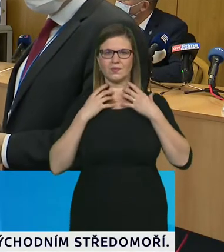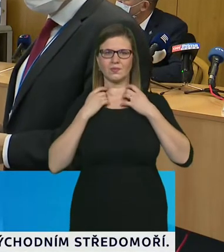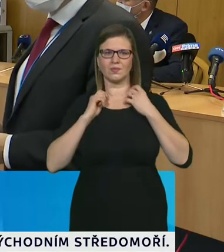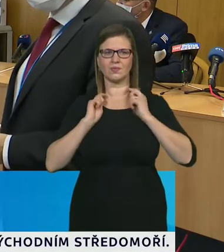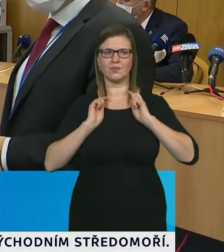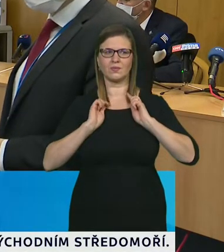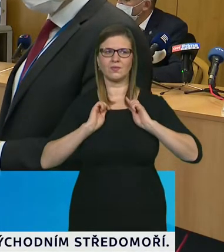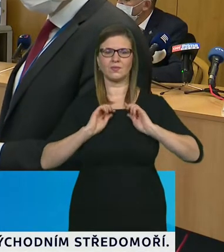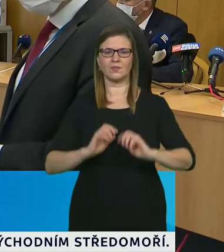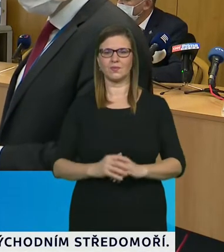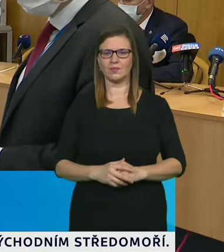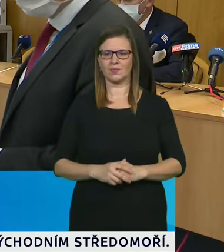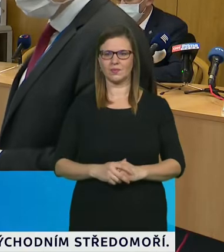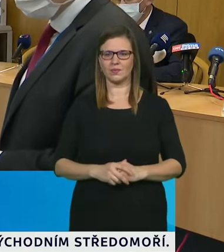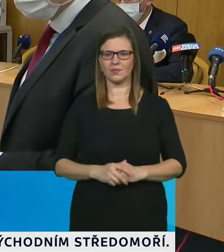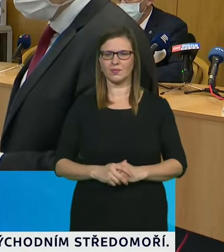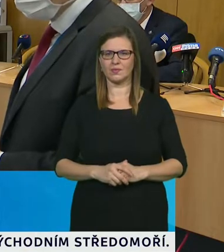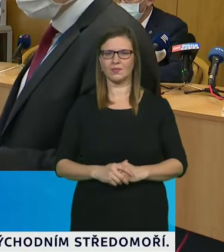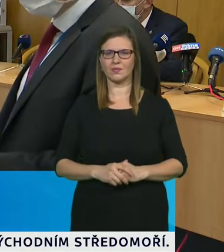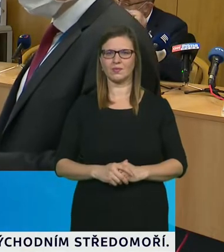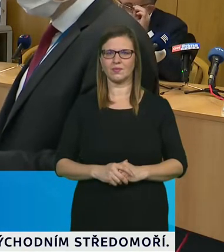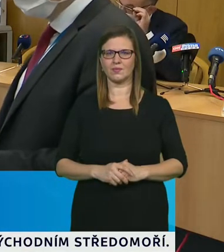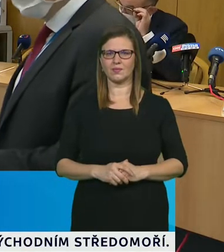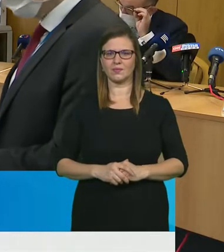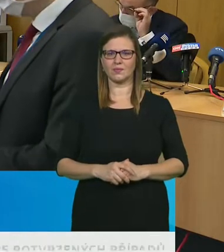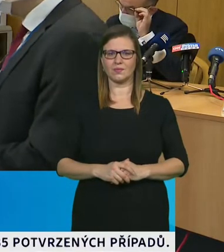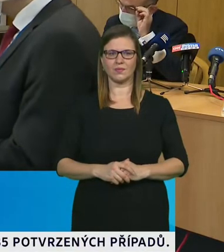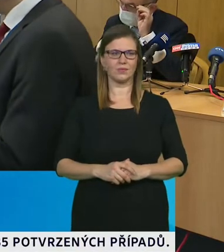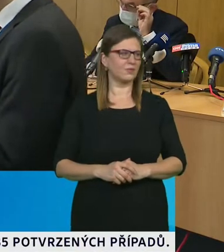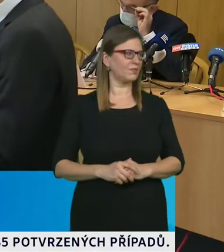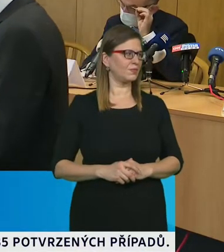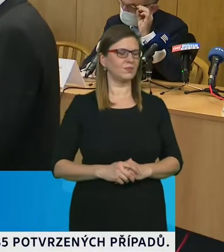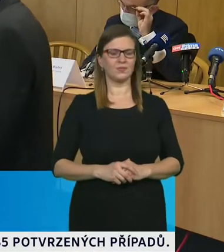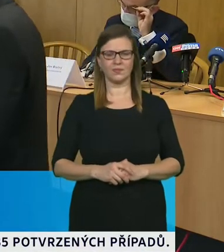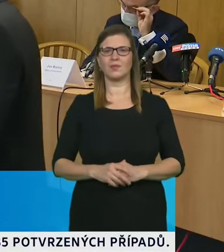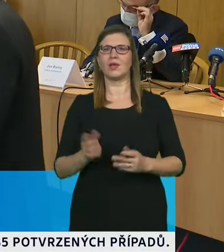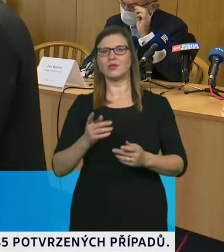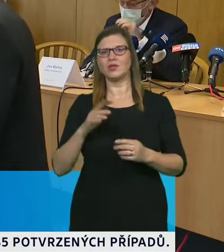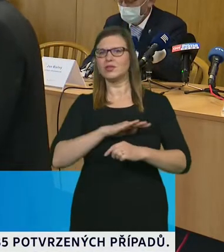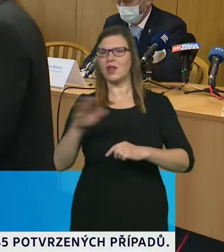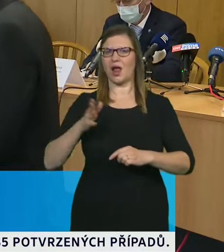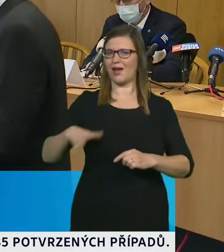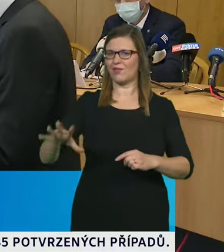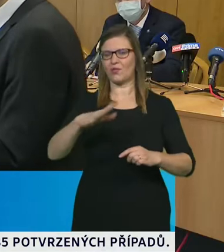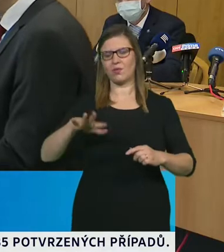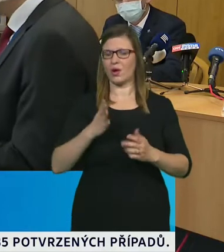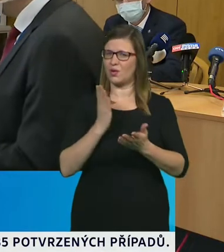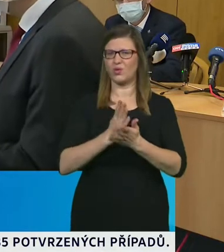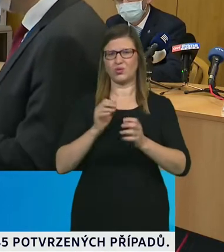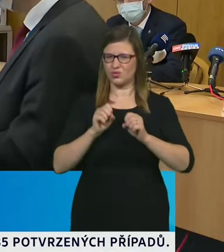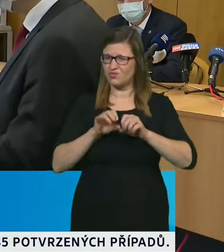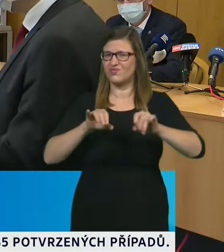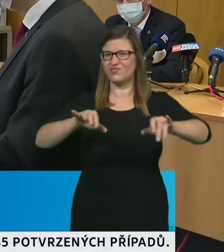ale unizono říkají jednoduchou a jedinou zprávu. Po celé Evropě se ta epidemie začíná šířit rychleji,